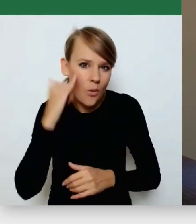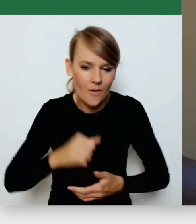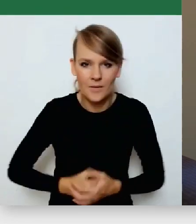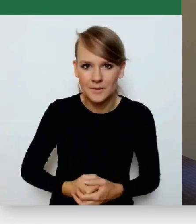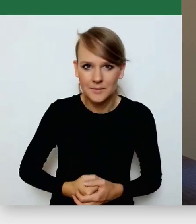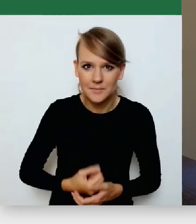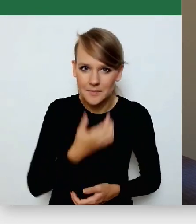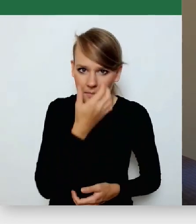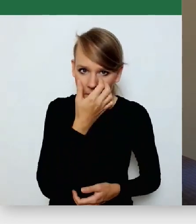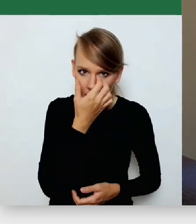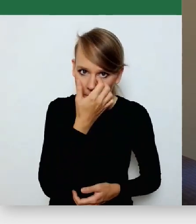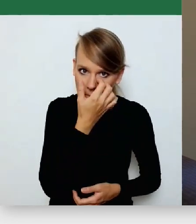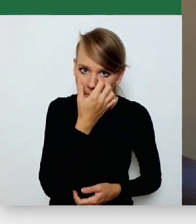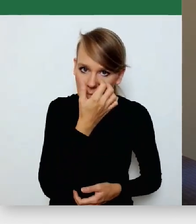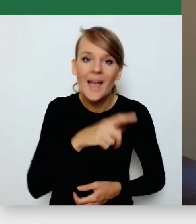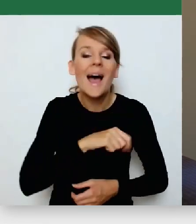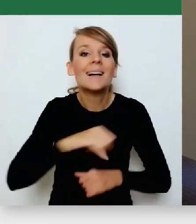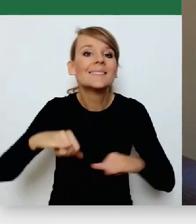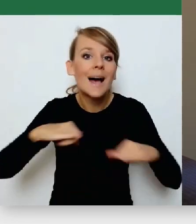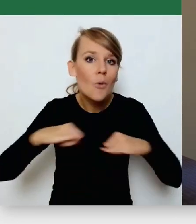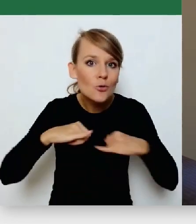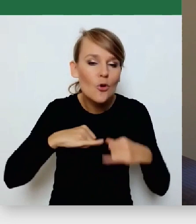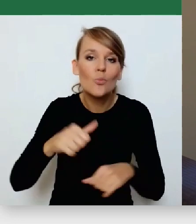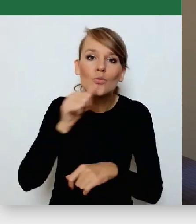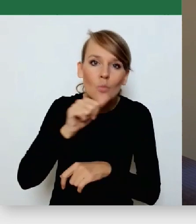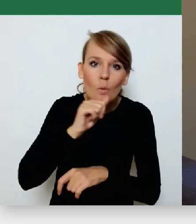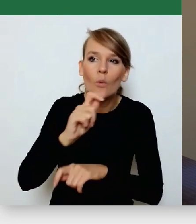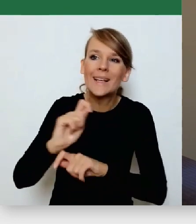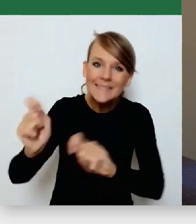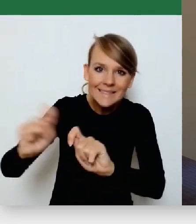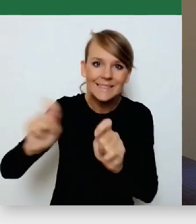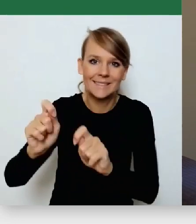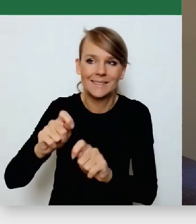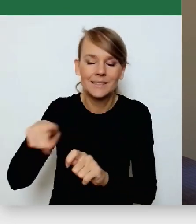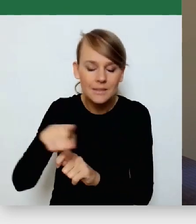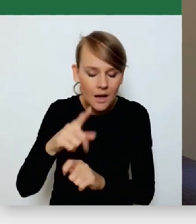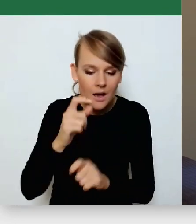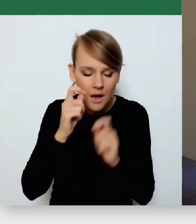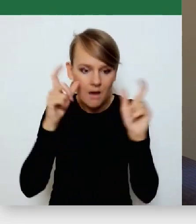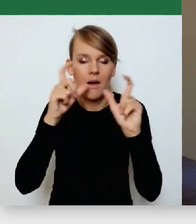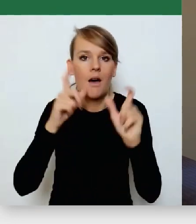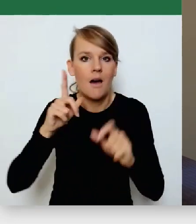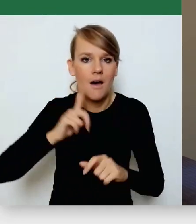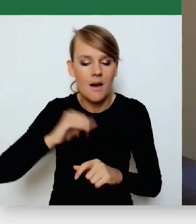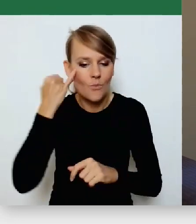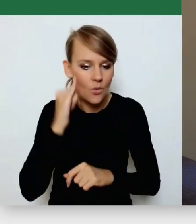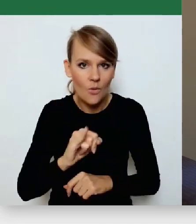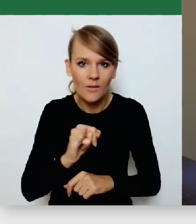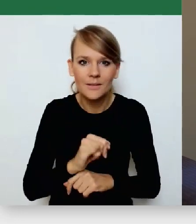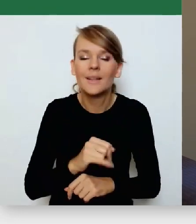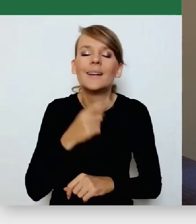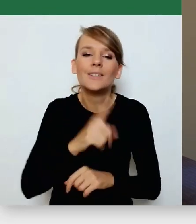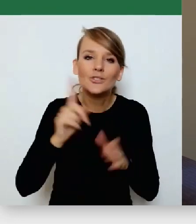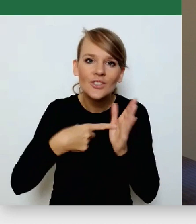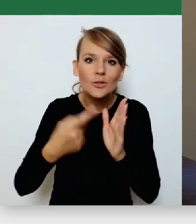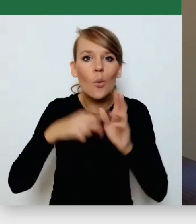korporacje samorządowe uświadamiają rządzącym często, że właśnie błądzą i praktycznie zwróćcie uwagę, że za każdym razem, przy każdym